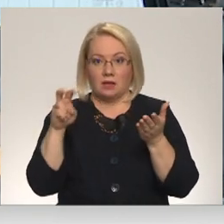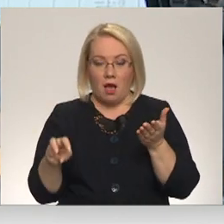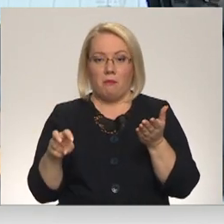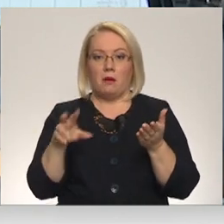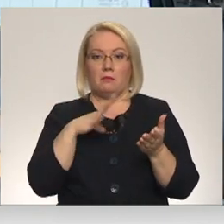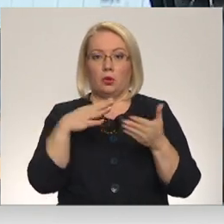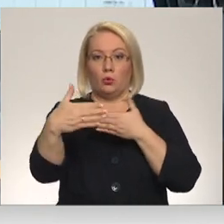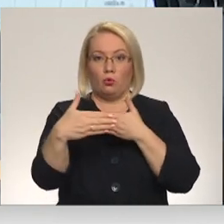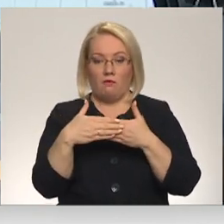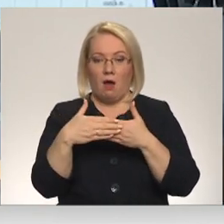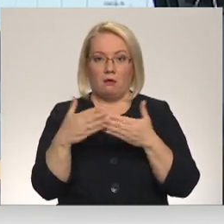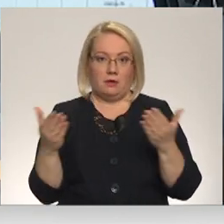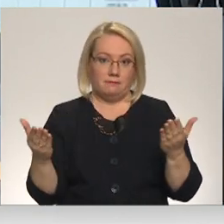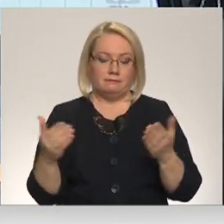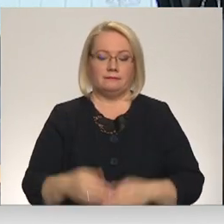tuvāk tur vietējie.